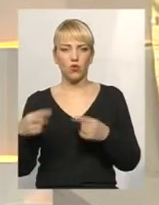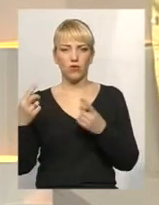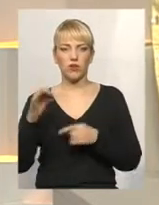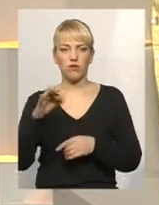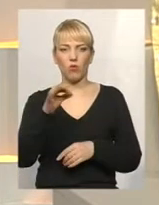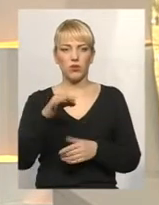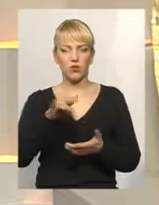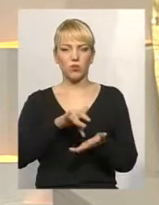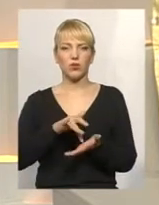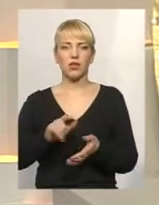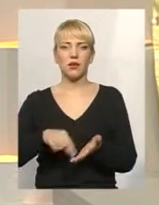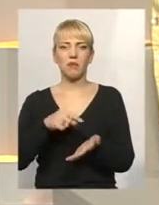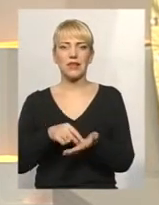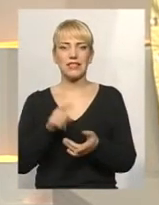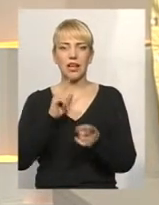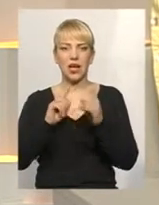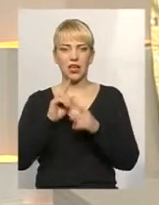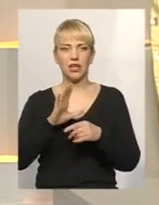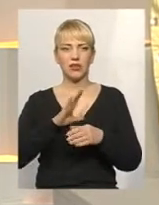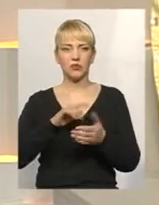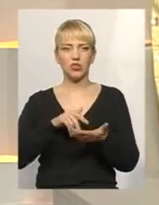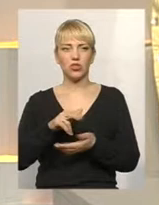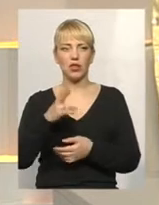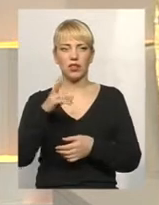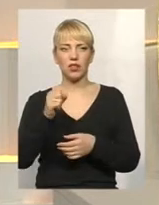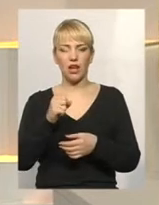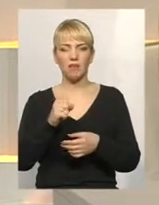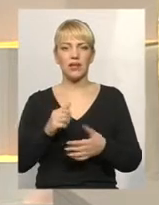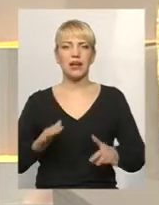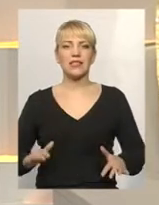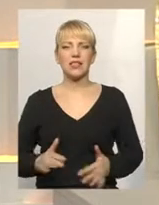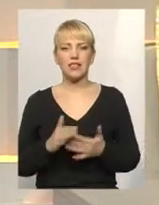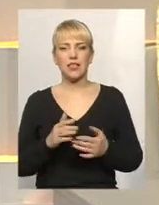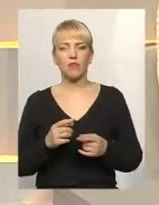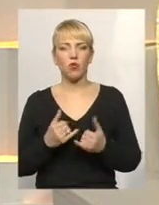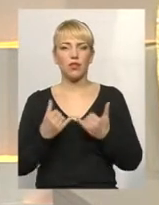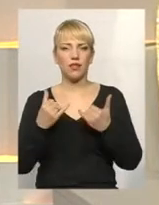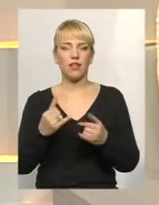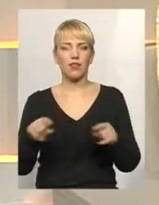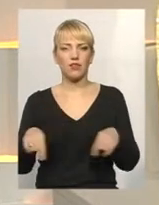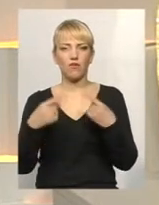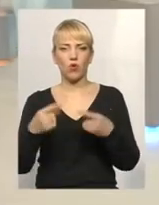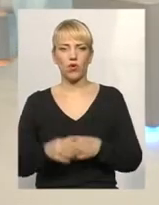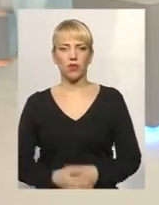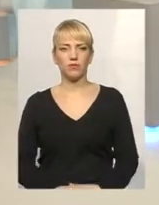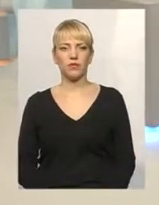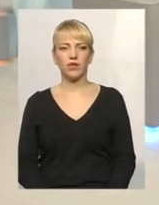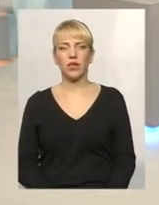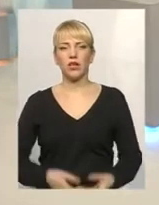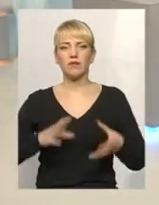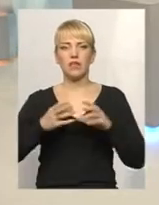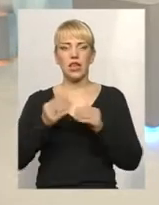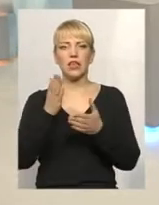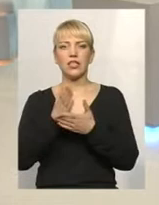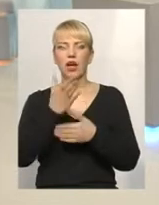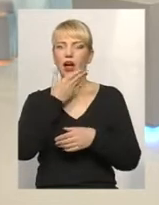центрі, міська рада йшла на отакі своєрідні стимули для створення. Взагалі є